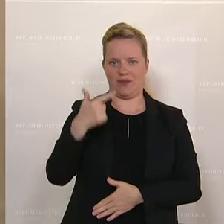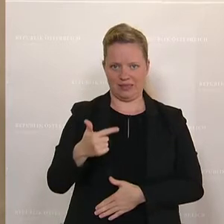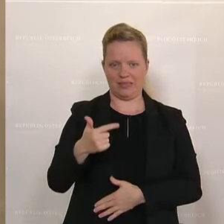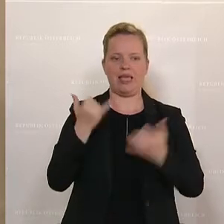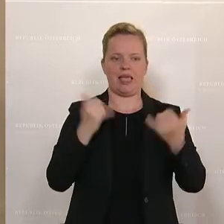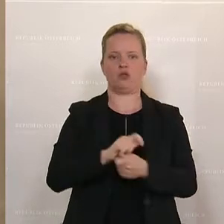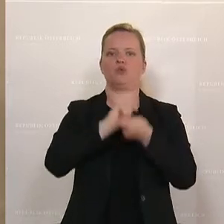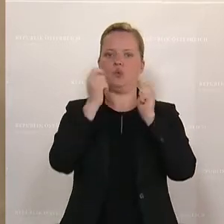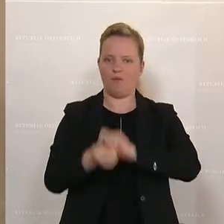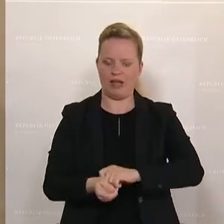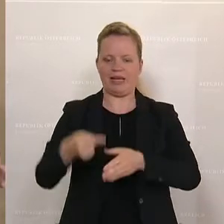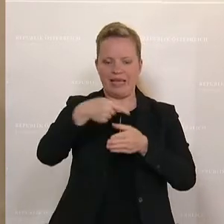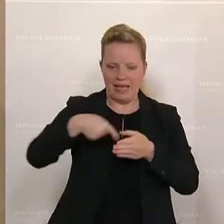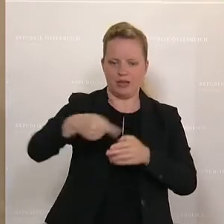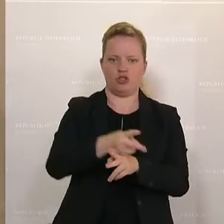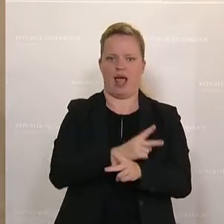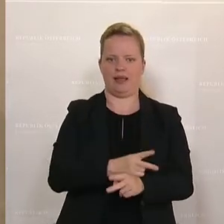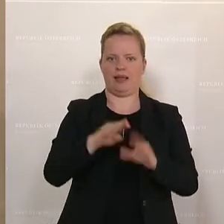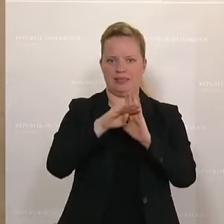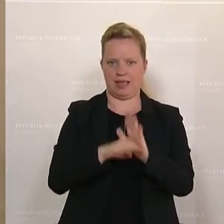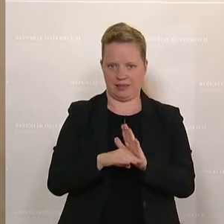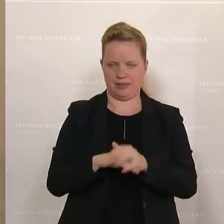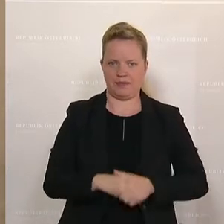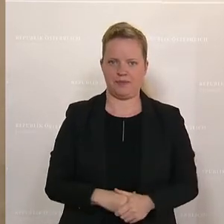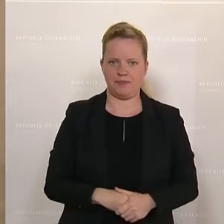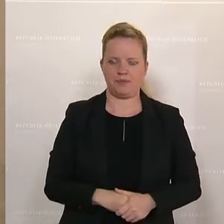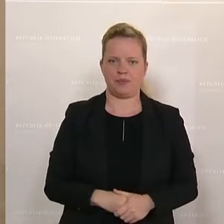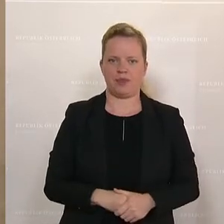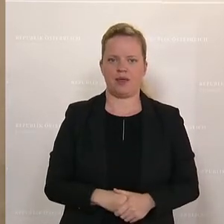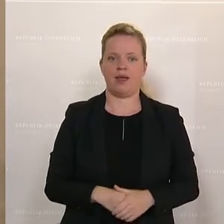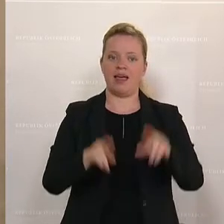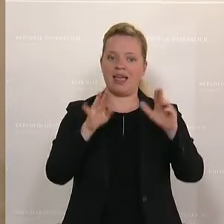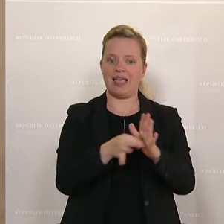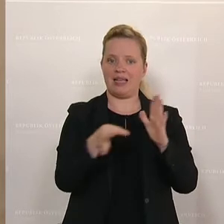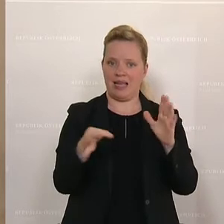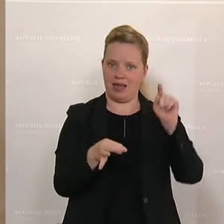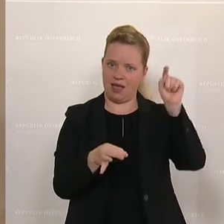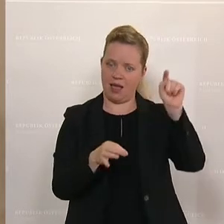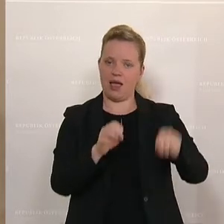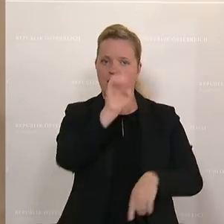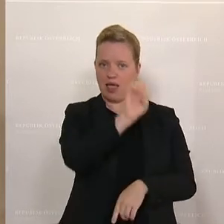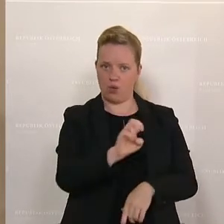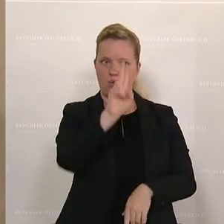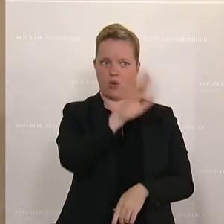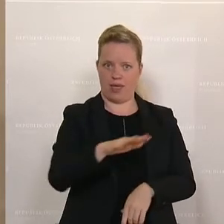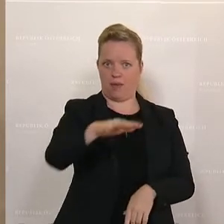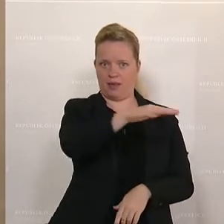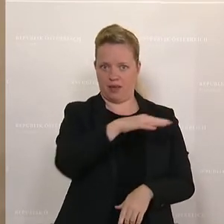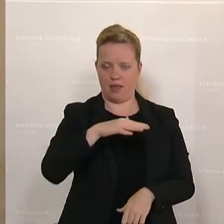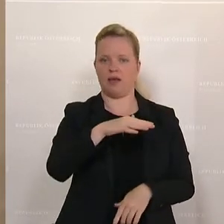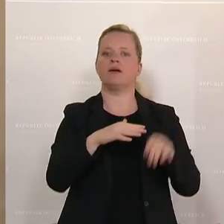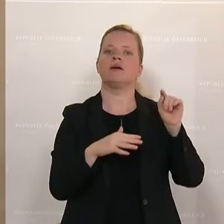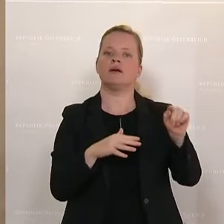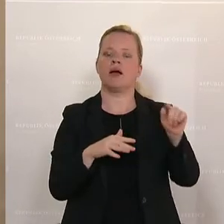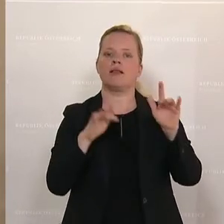Recht umzusetzen hat. Diese Richtlinie auf europäischer Ebene wurde